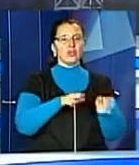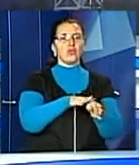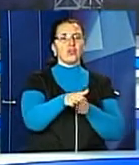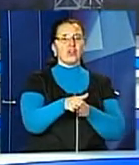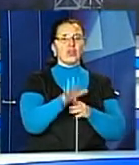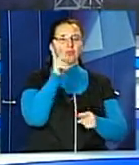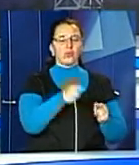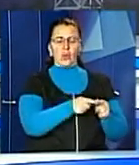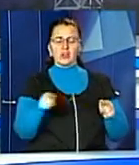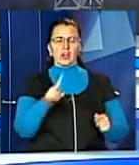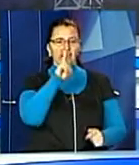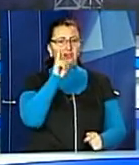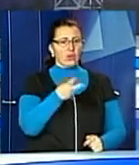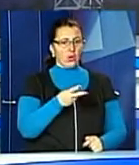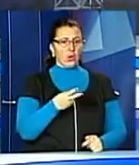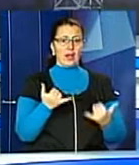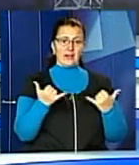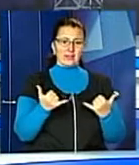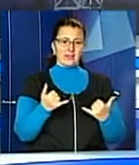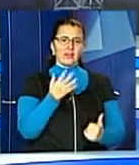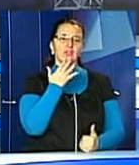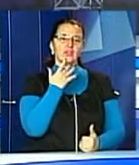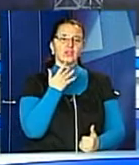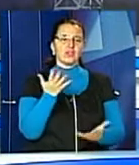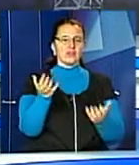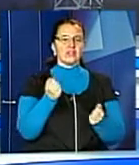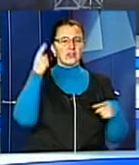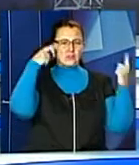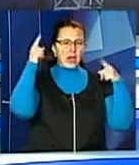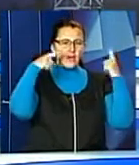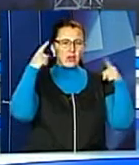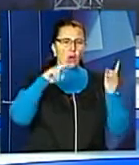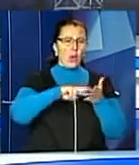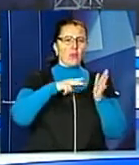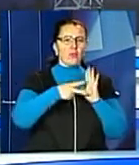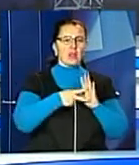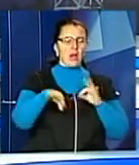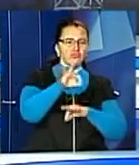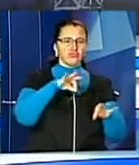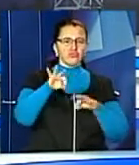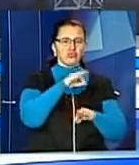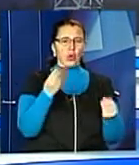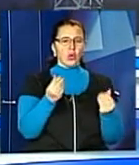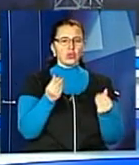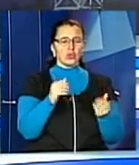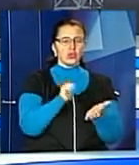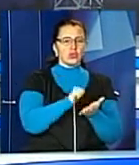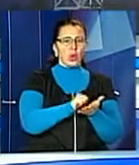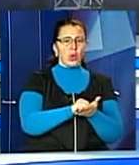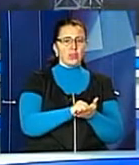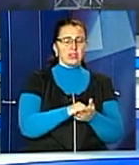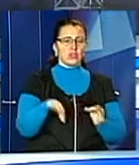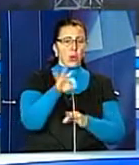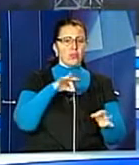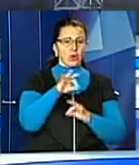в життя впродовж двох років. Наразі іноземці взялися розробляти проектно-кошторисну документацію. Комплекс передбачатиме три